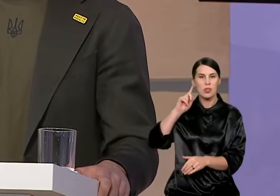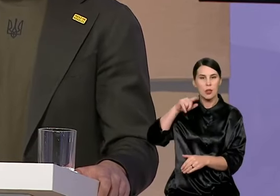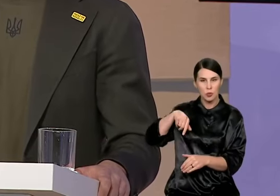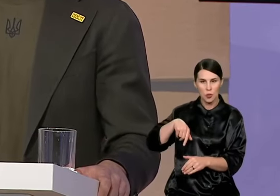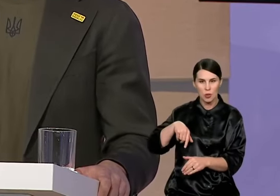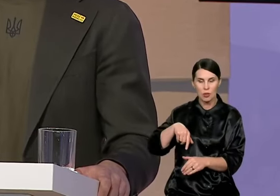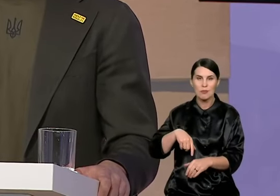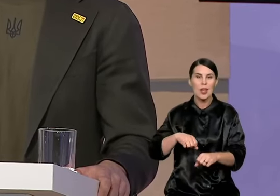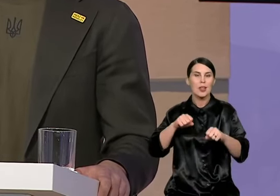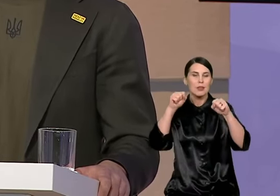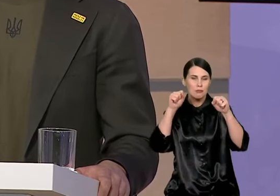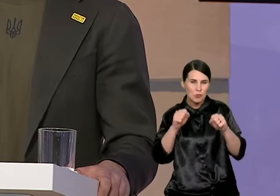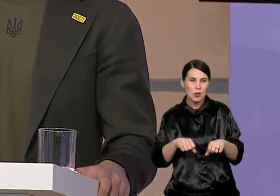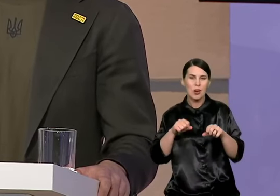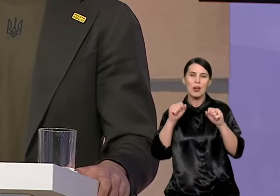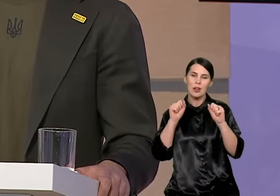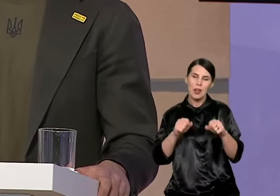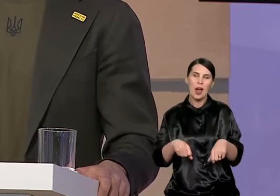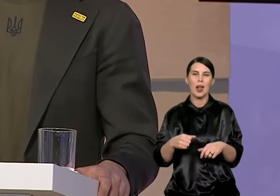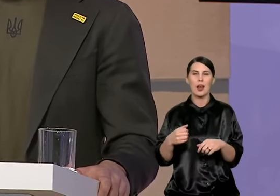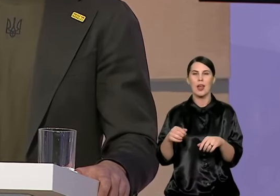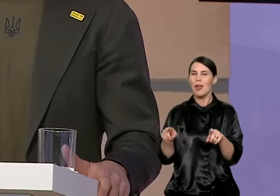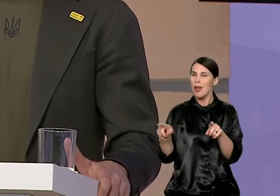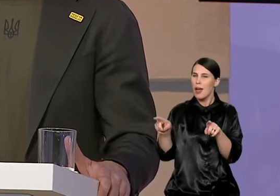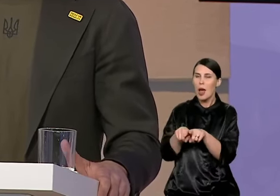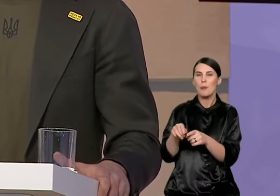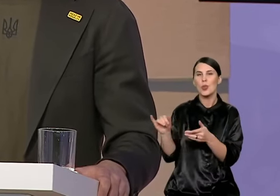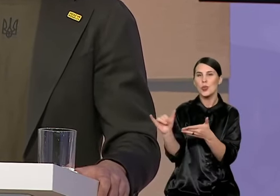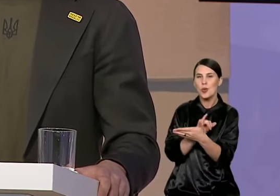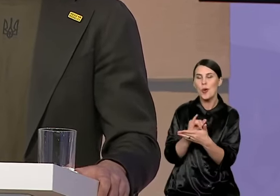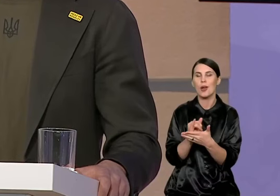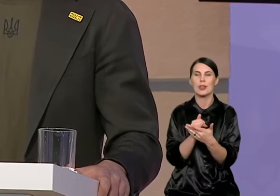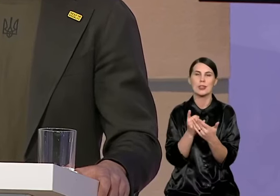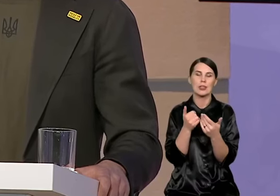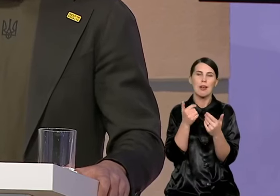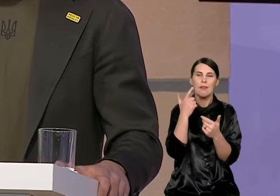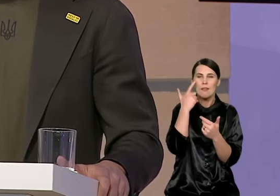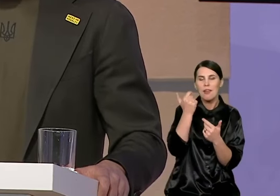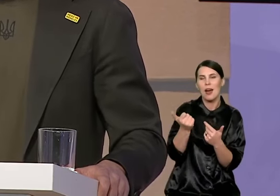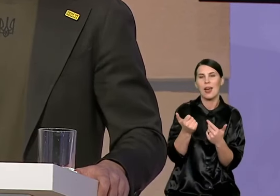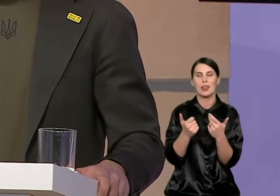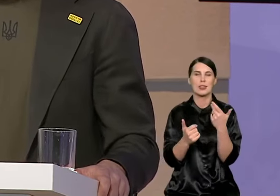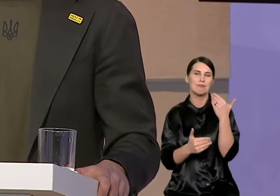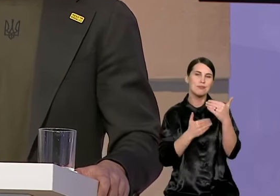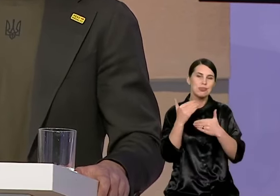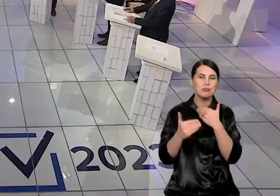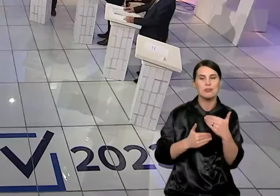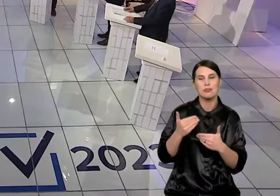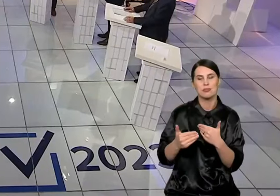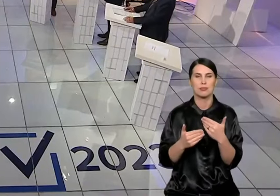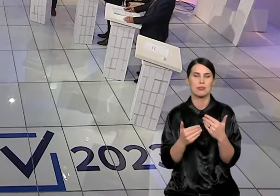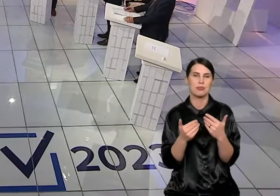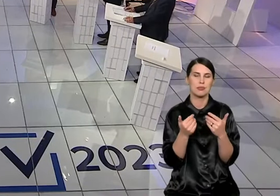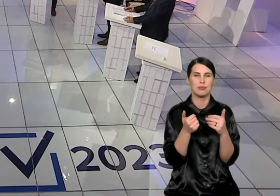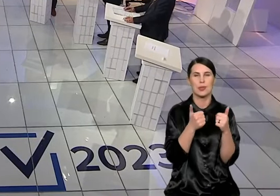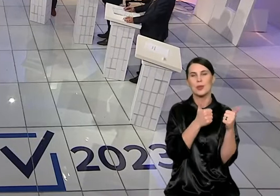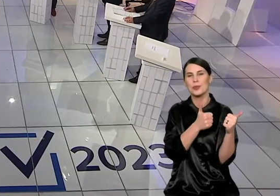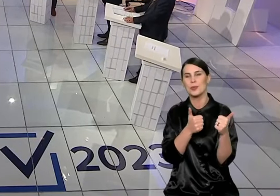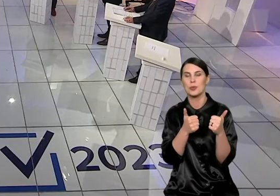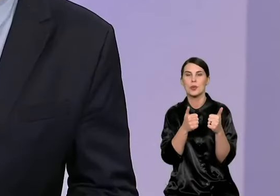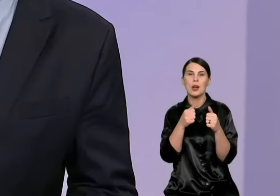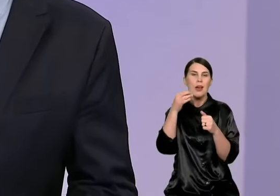toks dinamiškas, gyvas ir fainas, koks yra Nijorkas. Ir niekada nepraraskim vilties vajoti, nes vajonės kartais išsitintų. Ačiū, panu, Sinti.